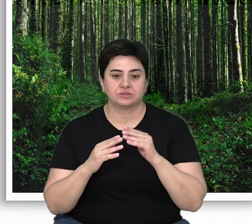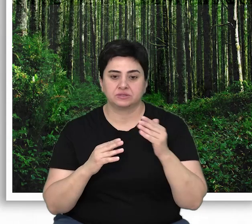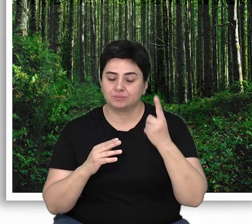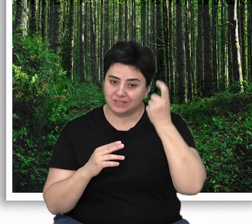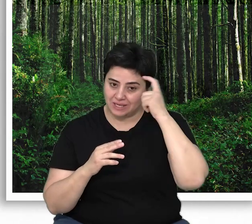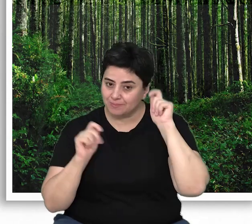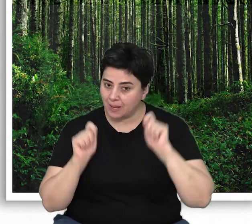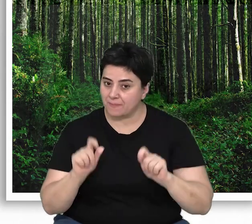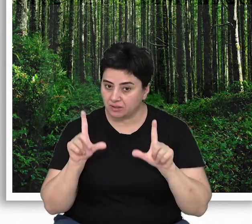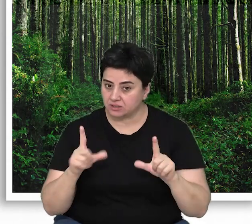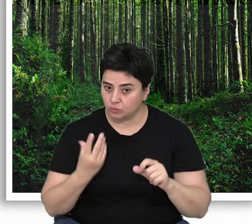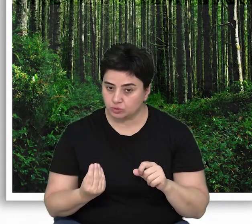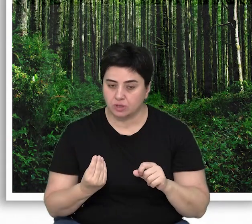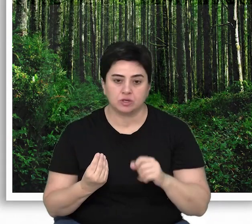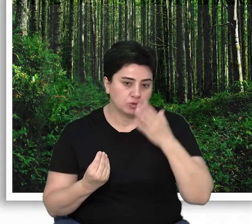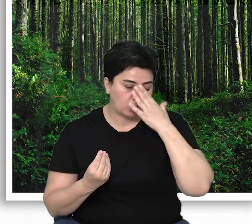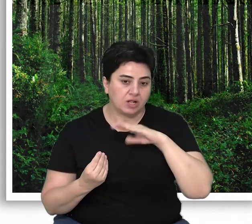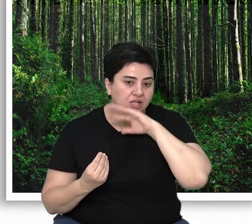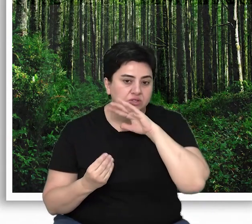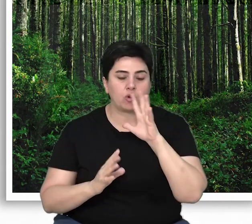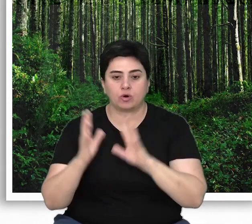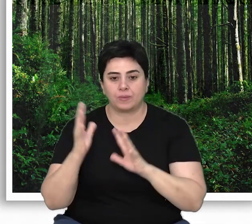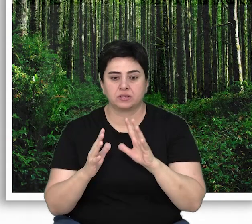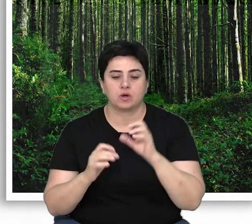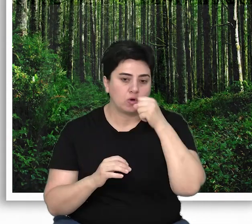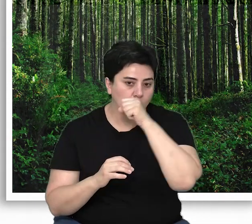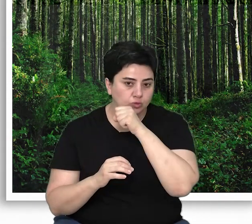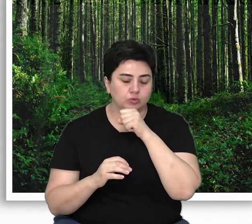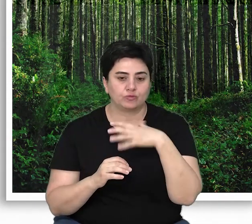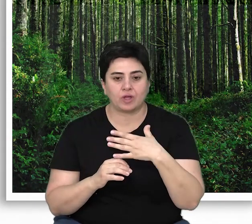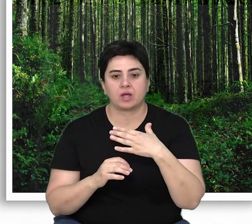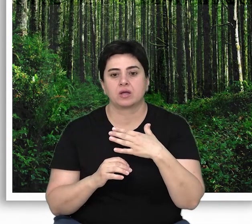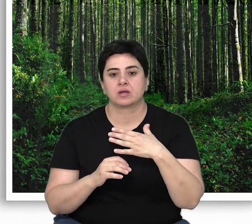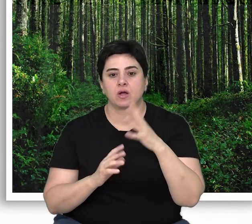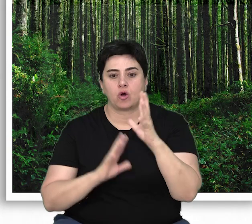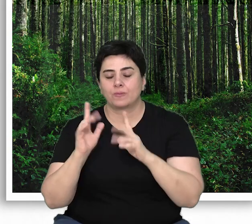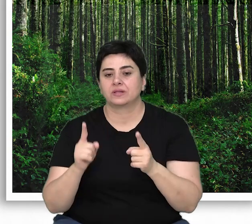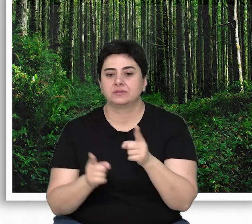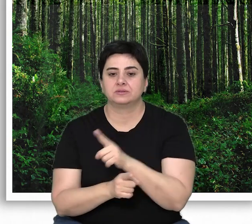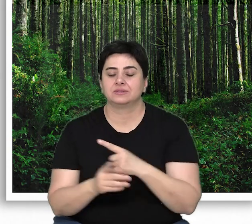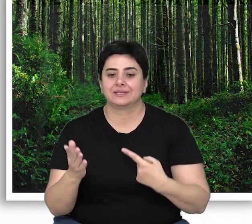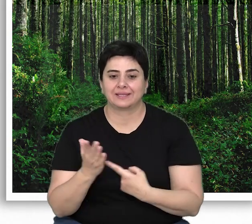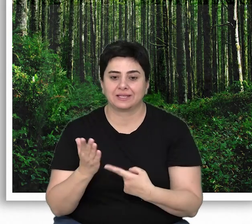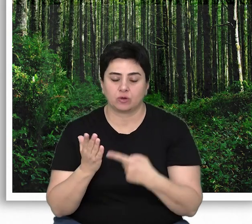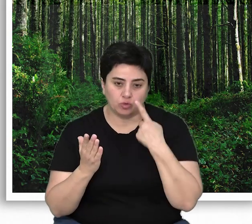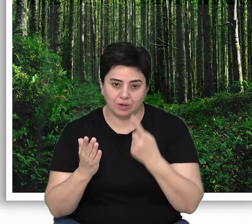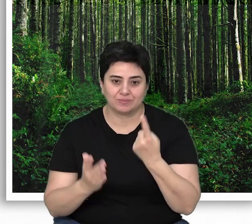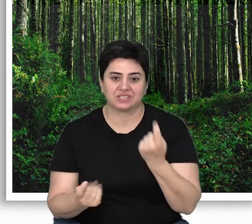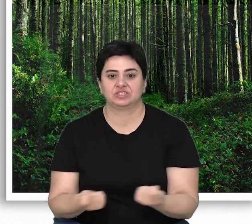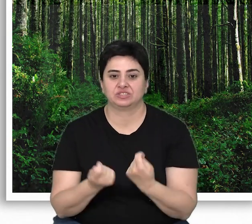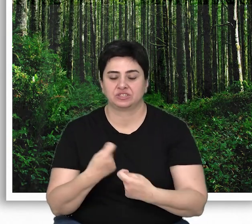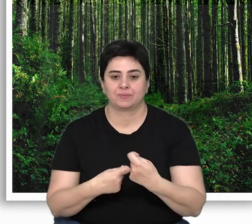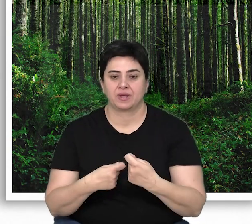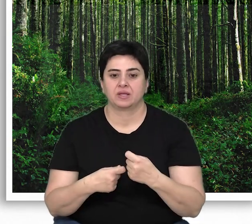ışığında bir tanım yapmak gerekirse, doğal yaşlı ormanlar, odun üretimine ya da diğer ormancılık tekniklerine yönelik bir